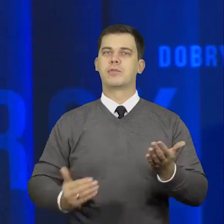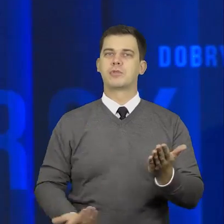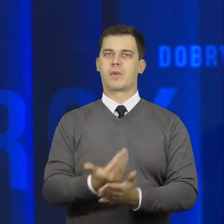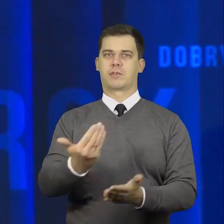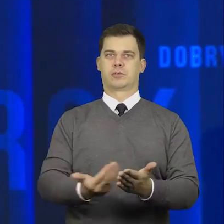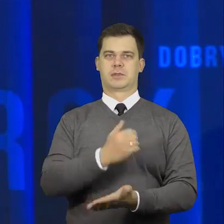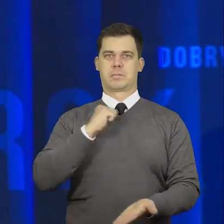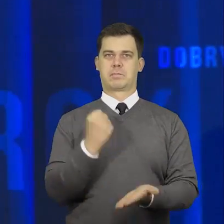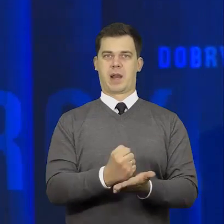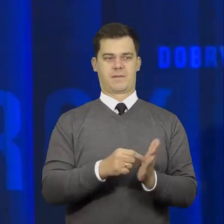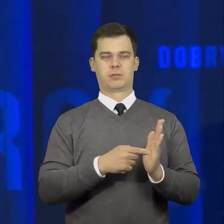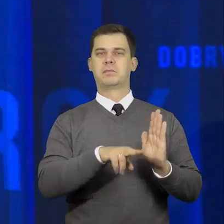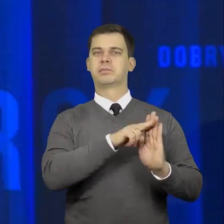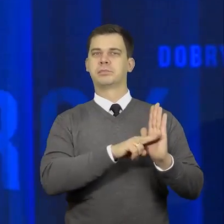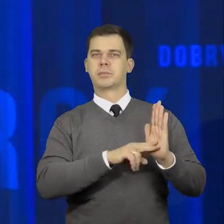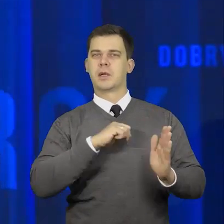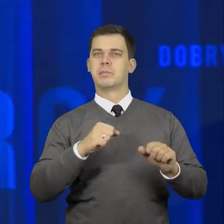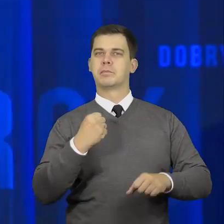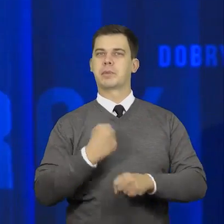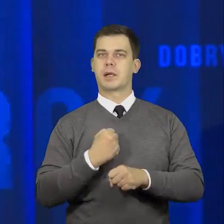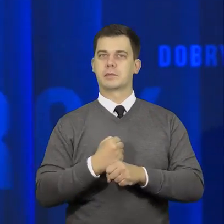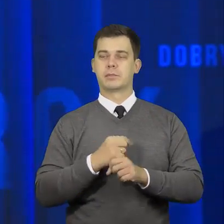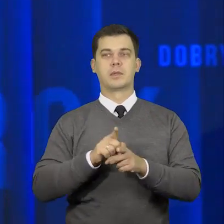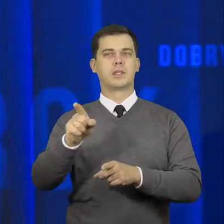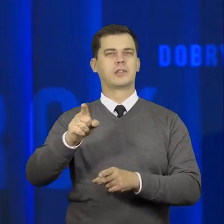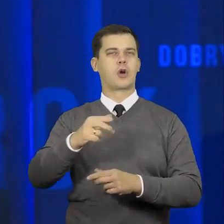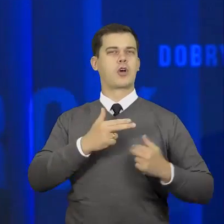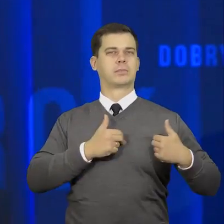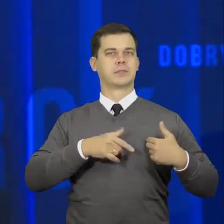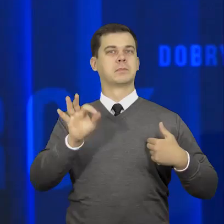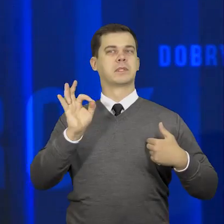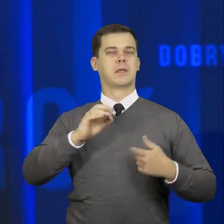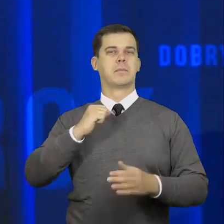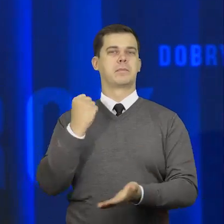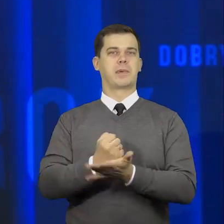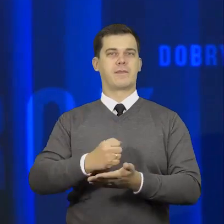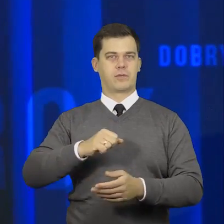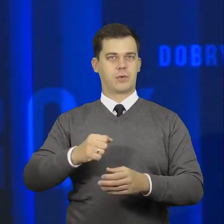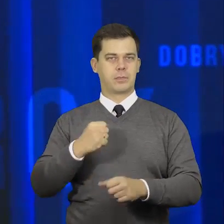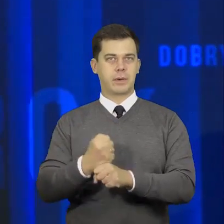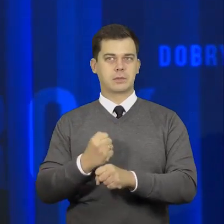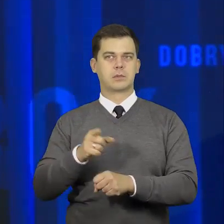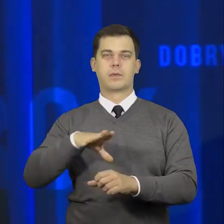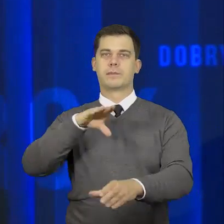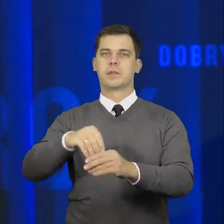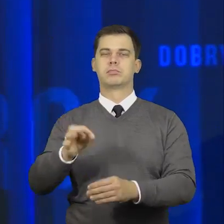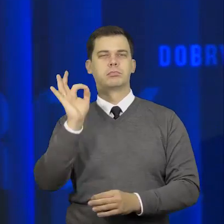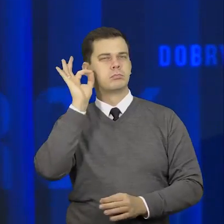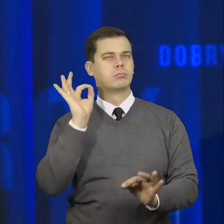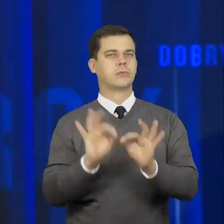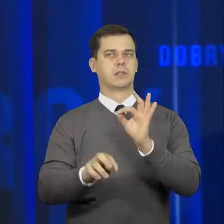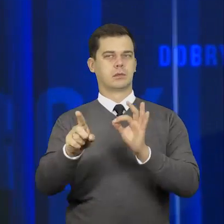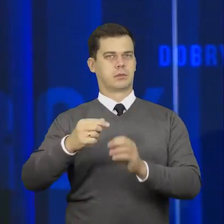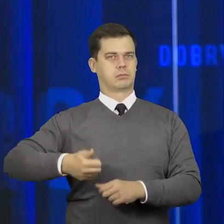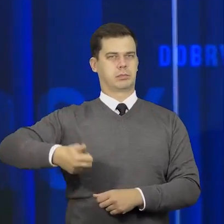nowoczesne prawo pracy. Pracuje nad tym Komisja Kodyfikacyjna Prawa Pracy, złożona z wybitnych